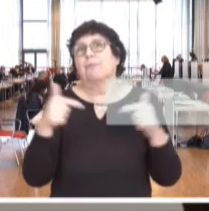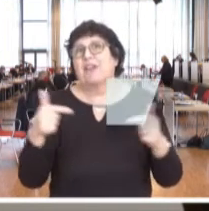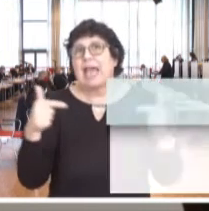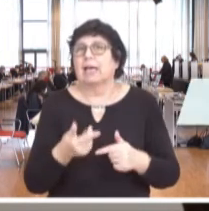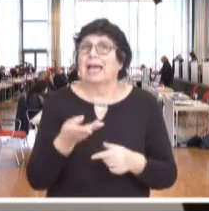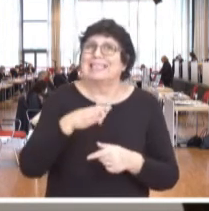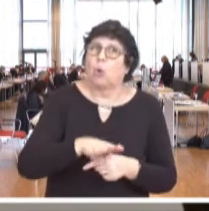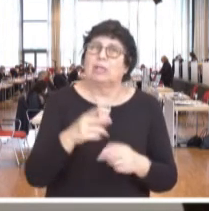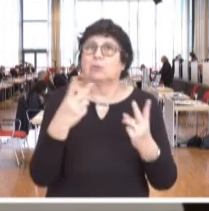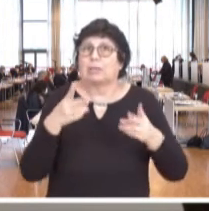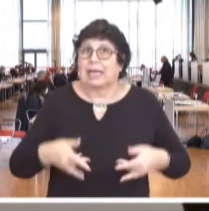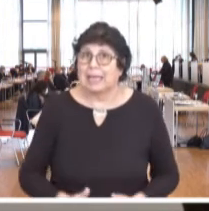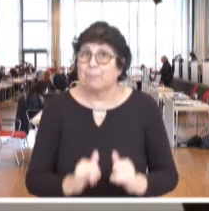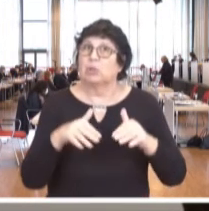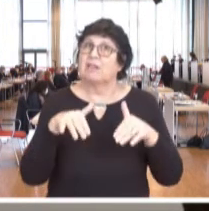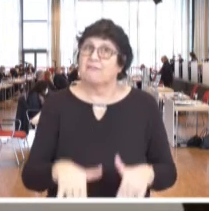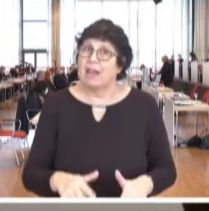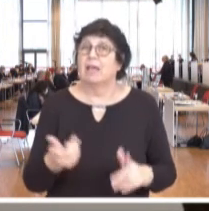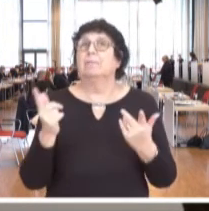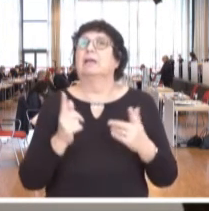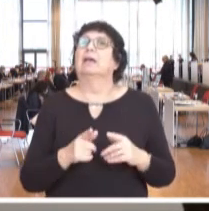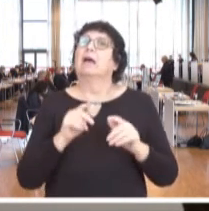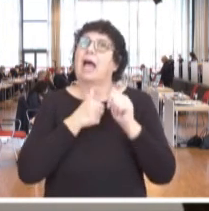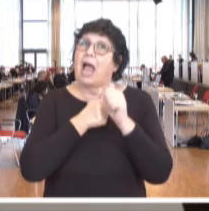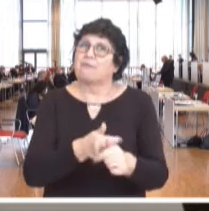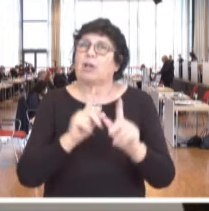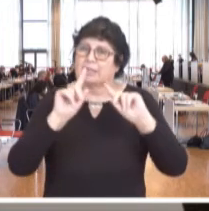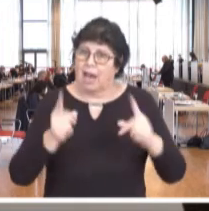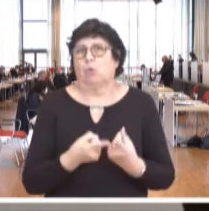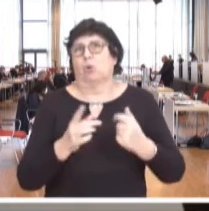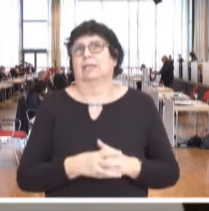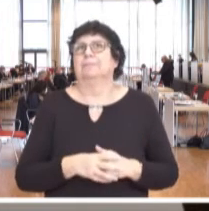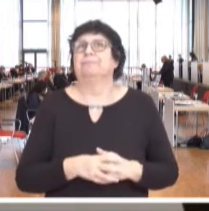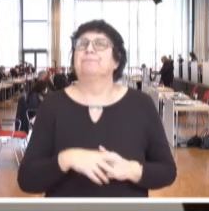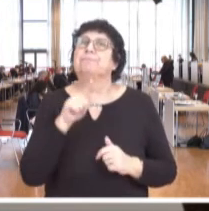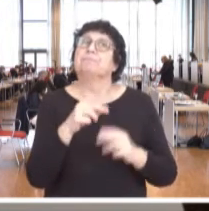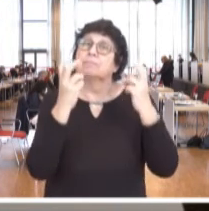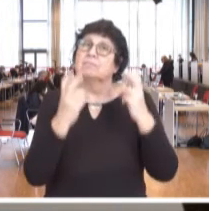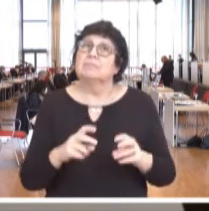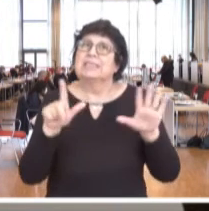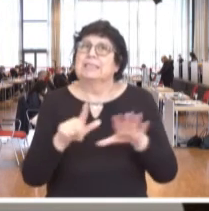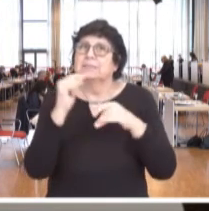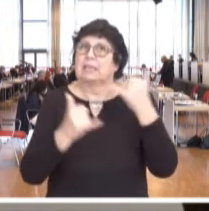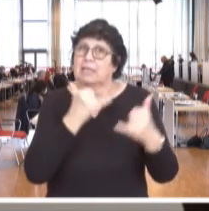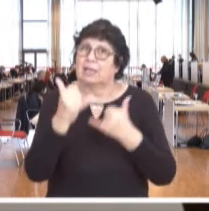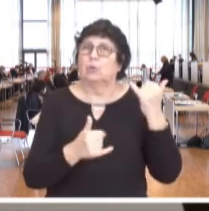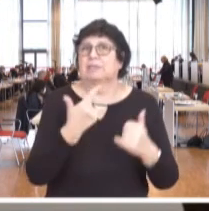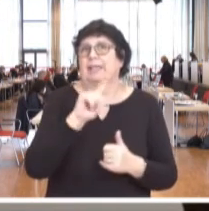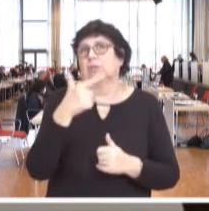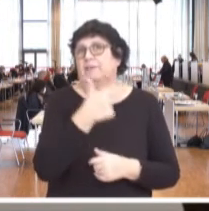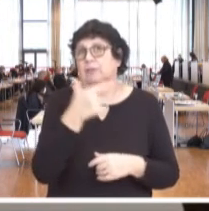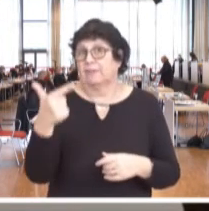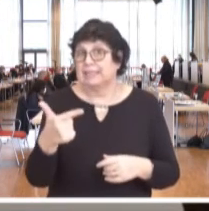Todes und Geburtsfällen andererseits erfolgten ebenfalls. In seiner Sitzung vom 17. Januar 2022